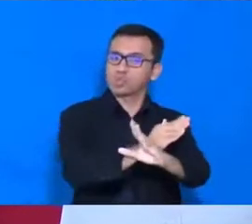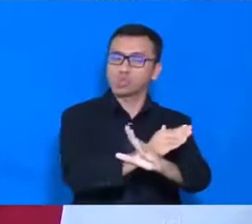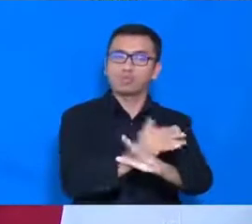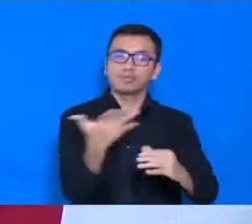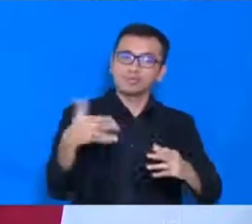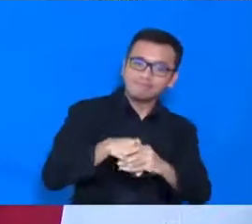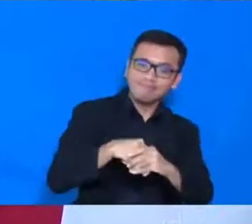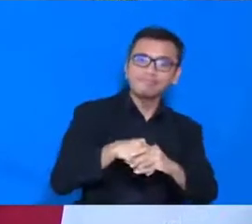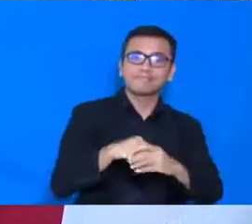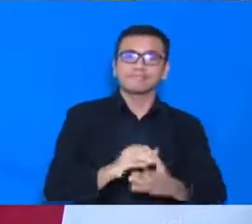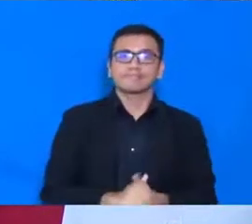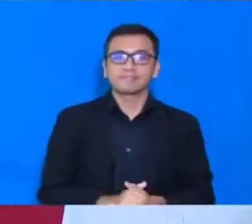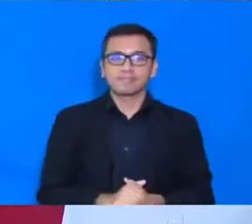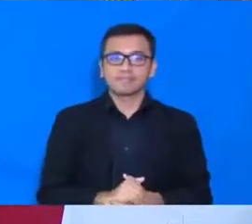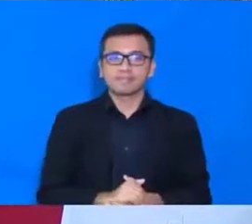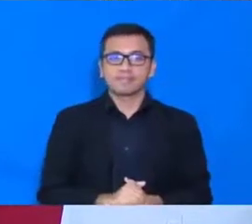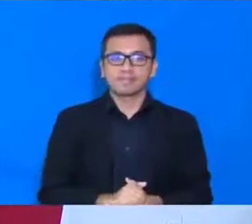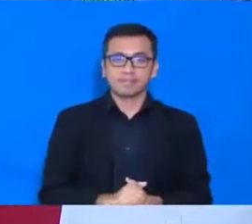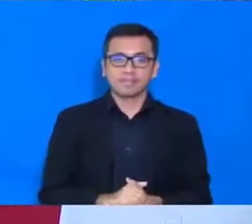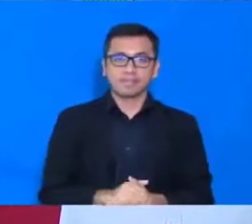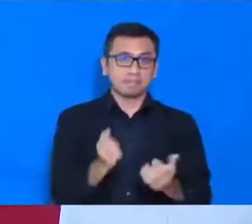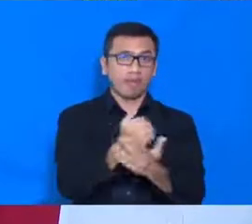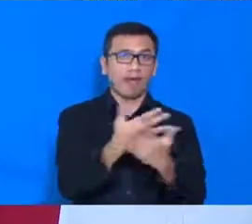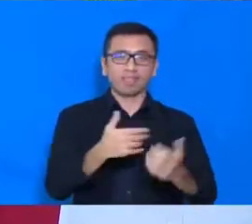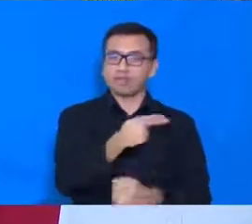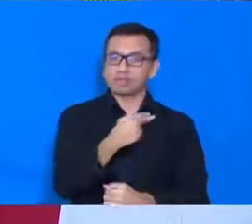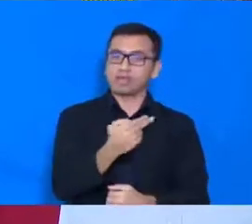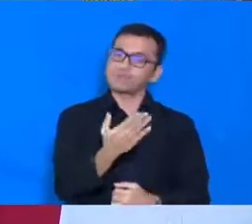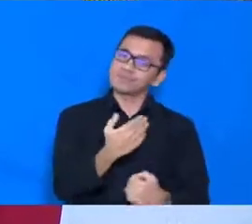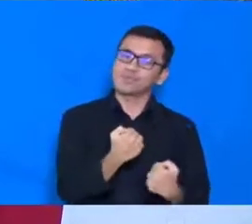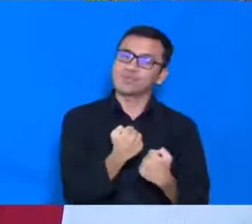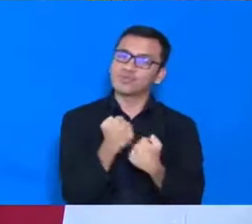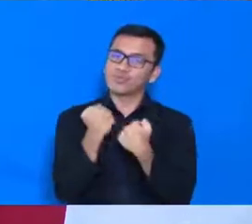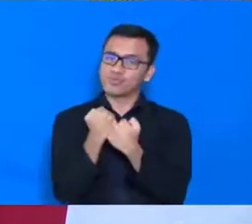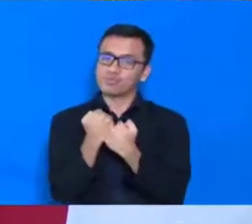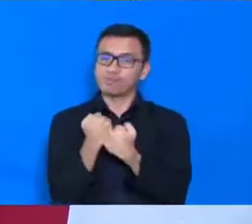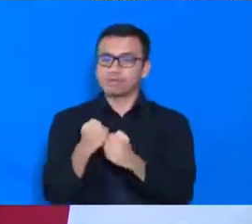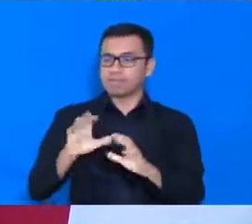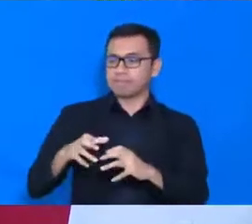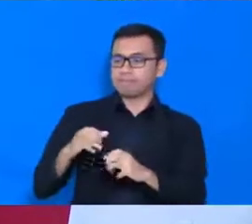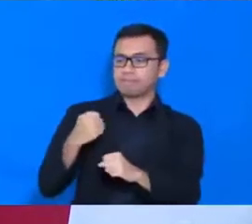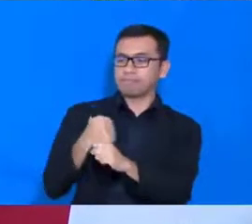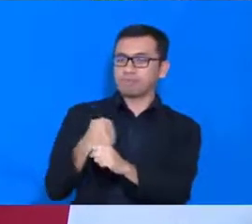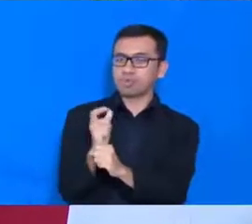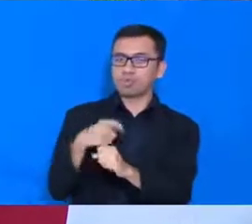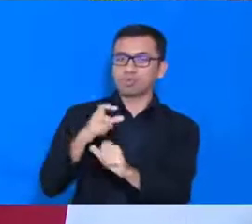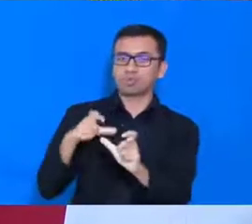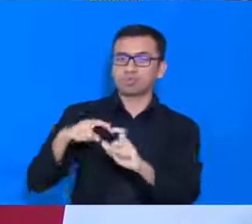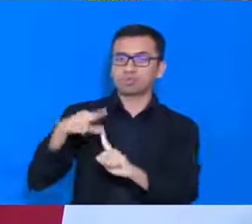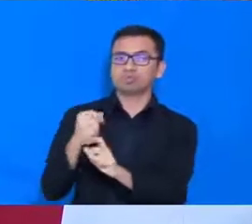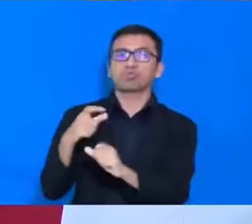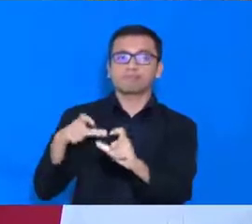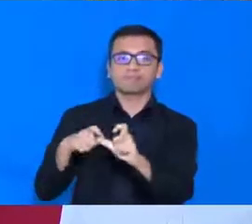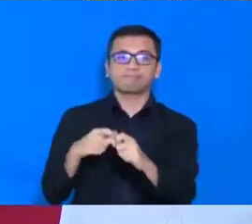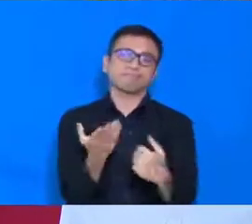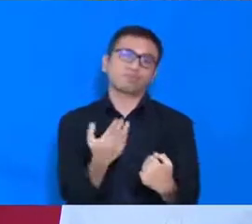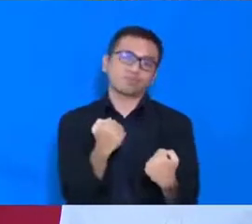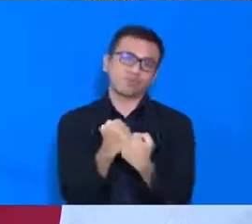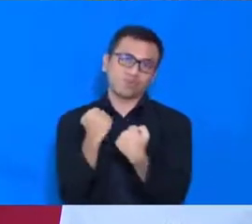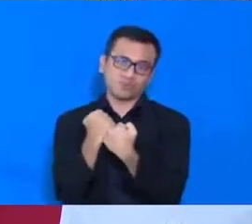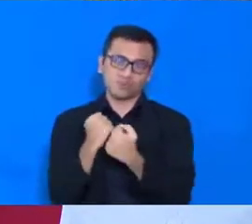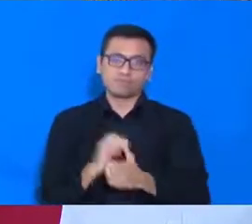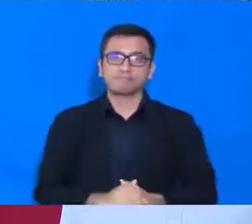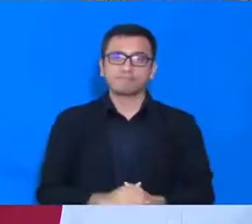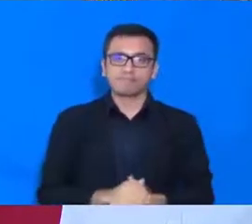seluruh rakyat Indonesia, untuk mendukung, kinerja, gugus tugas ini. jika, setiap warga negara,